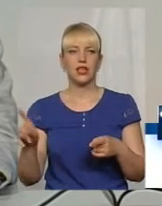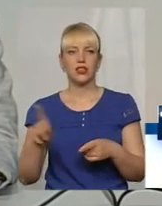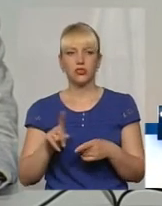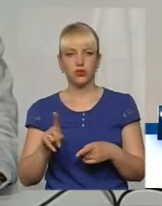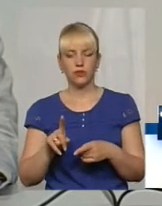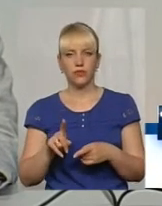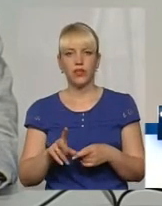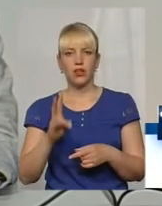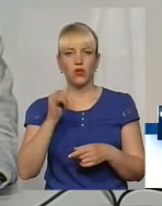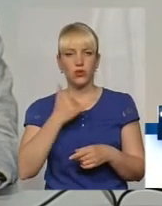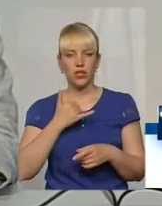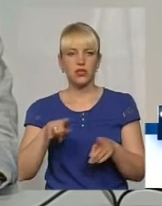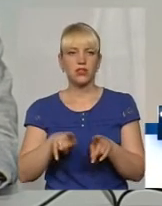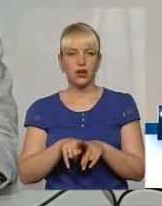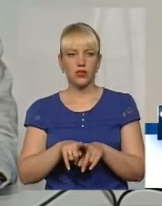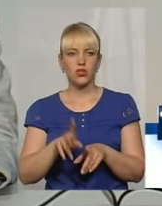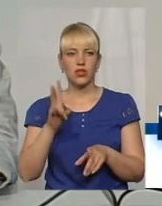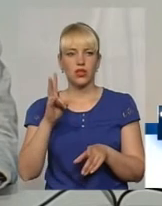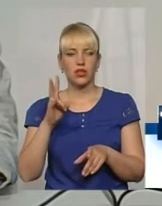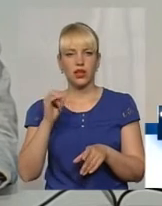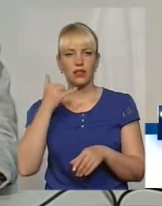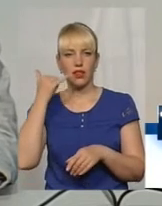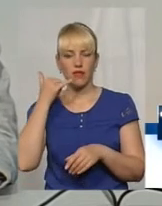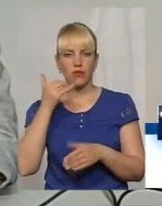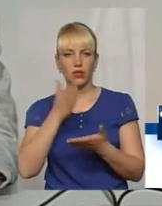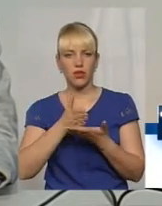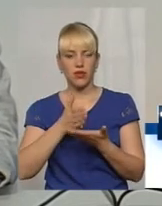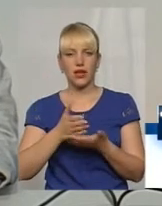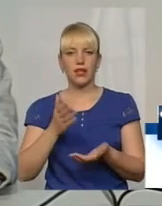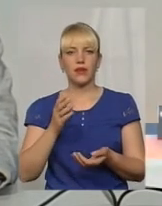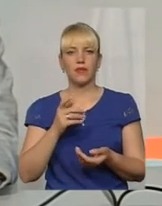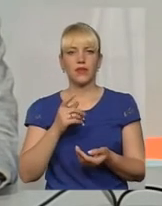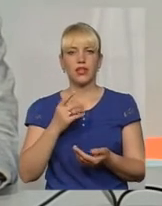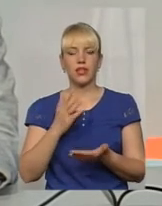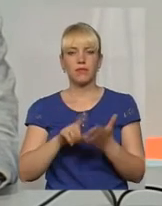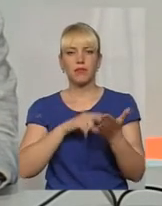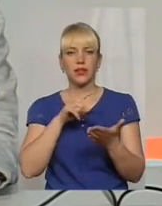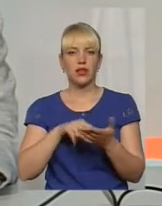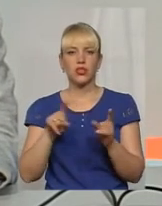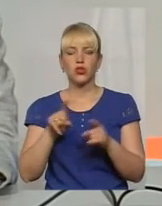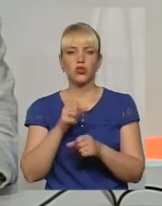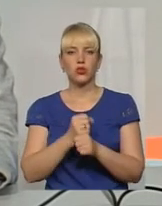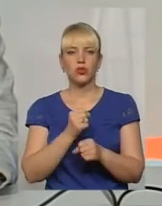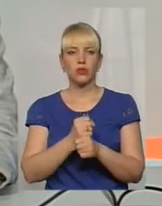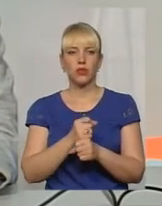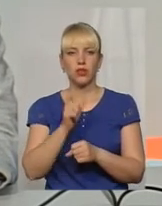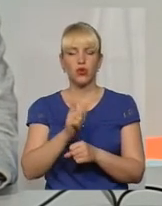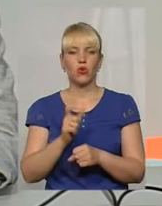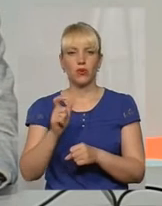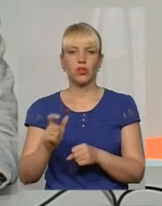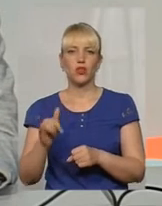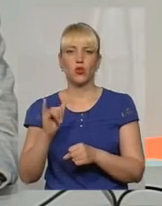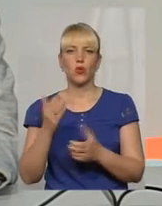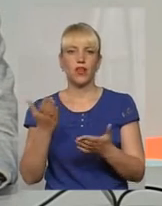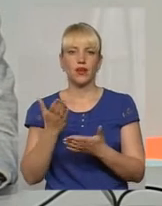у нас також на телефон гарячої лінії поступають запитання, що ж робити громадянам, в